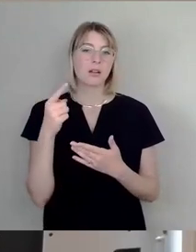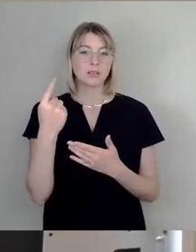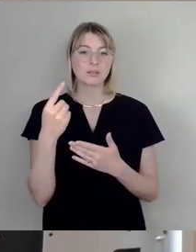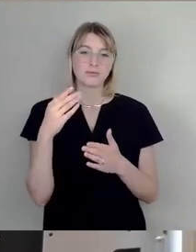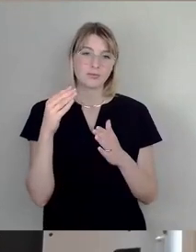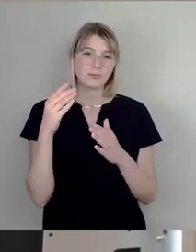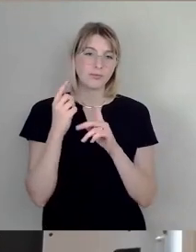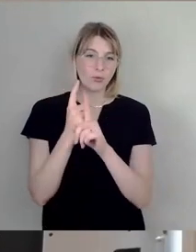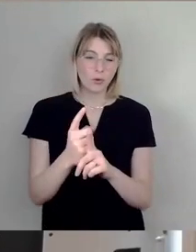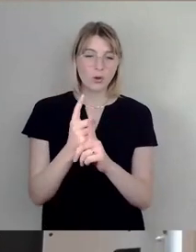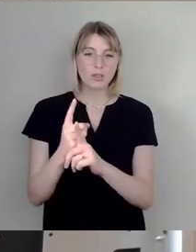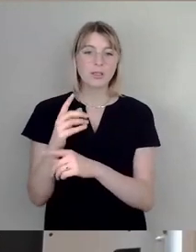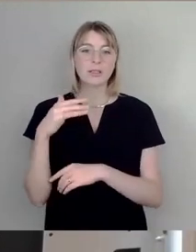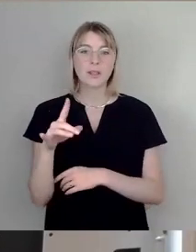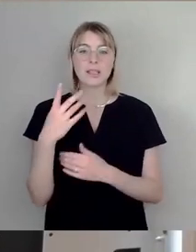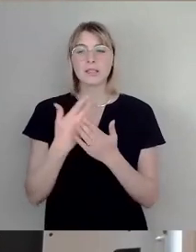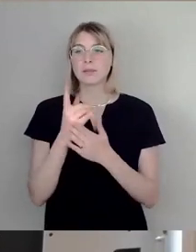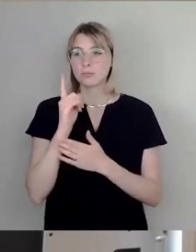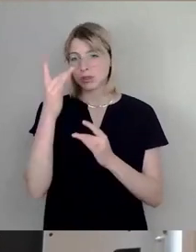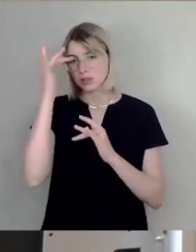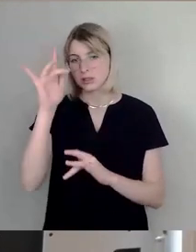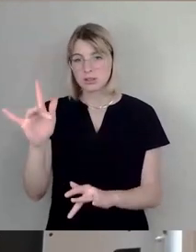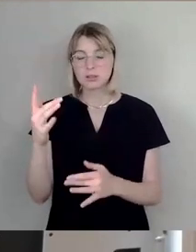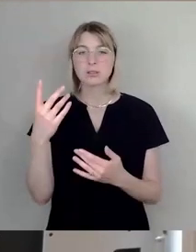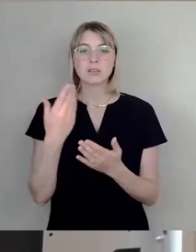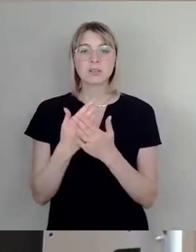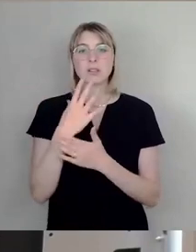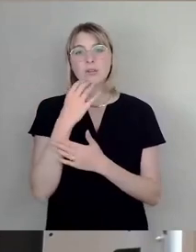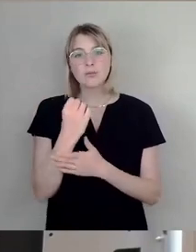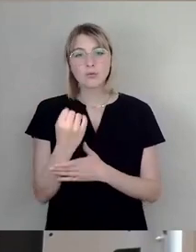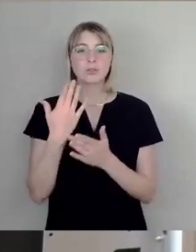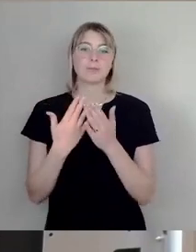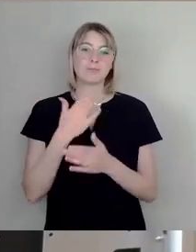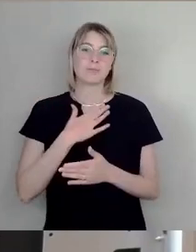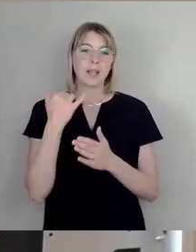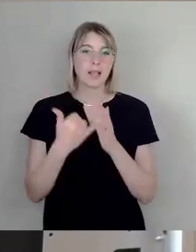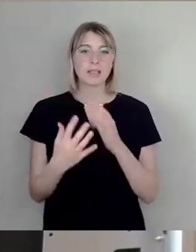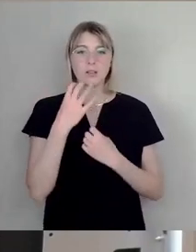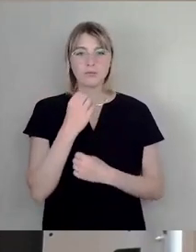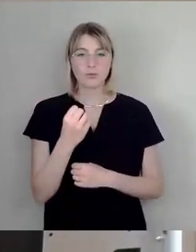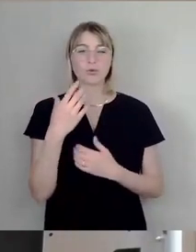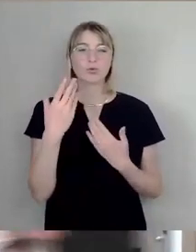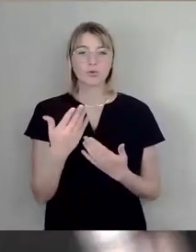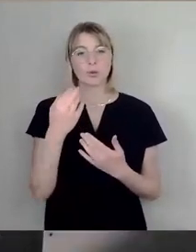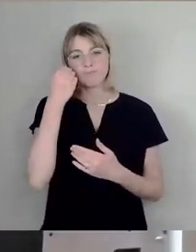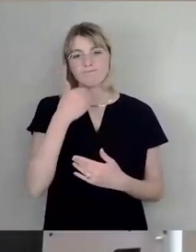anerkennen. Und da bitte ich inständig und als letzten Wunsch um Zustimmung zu dieser Benennung. Ich danke Ihnen.